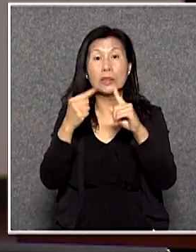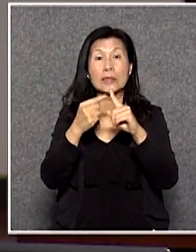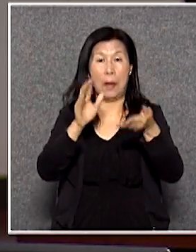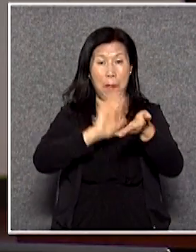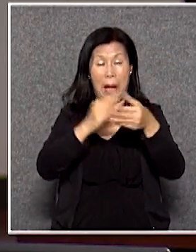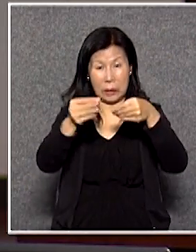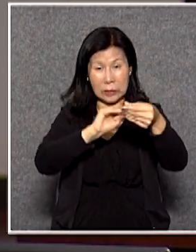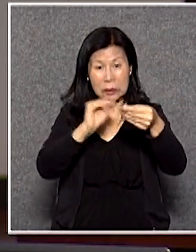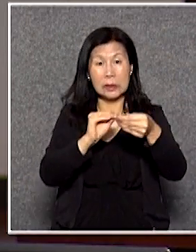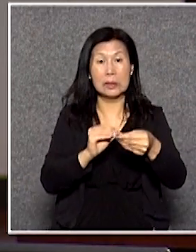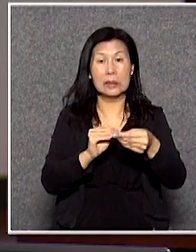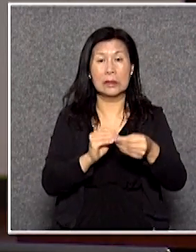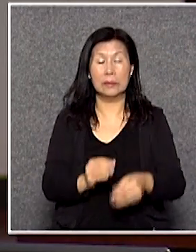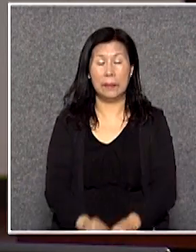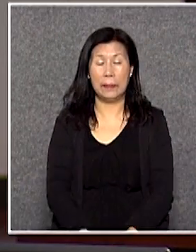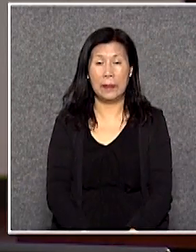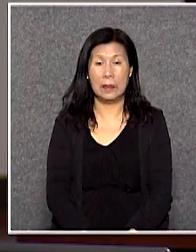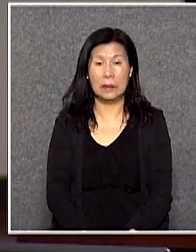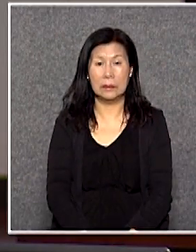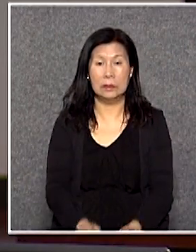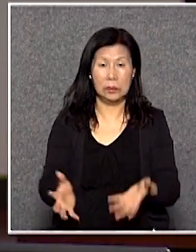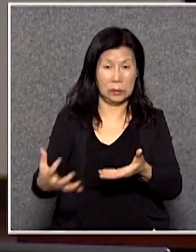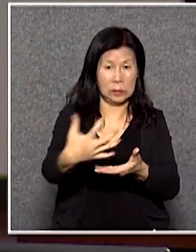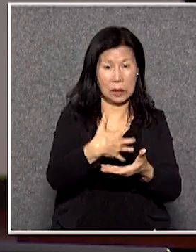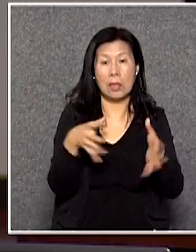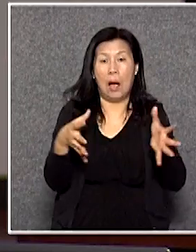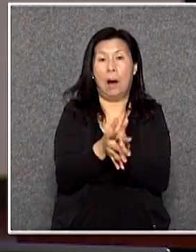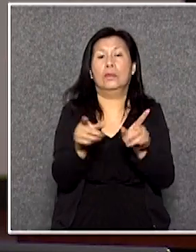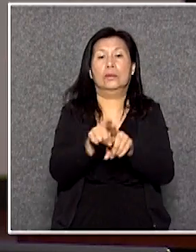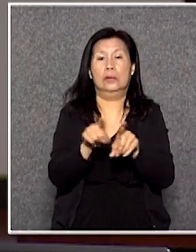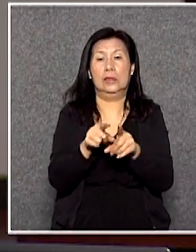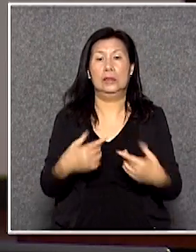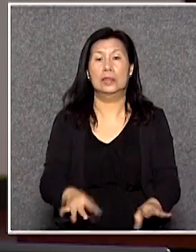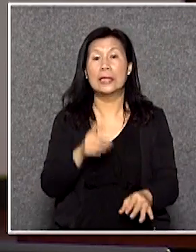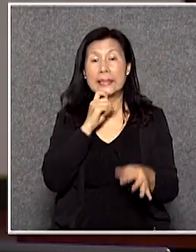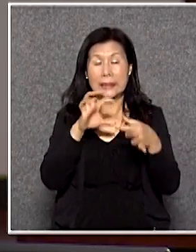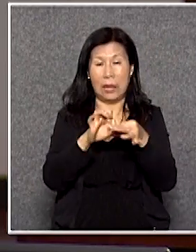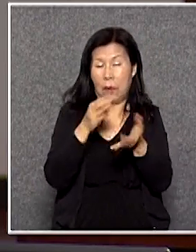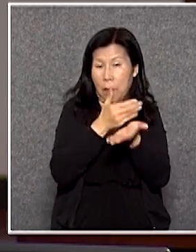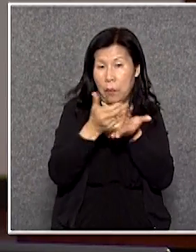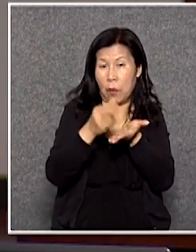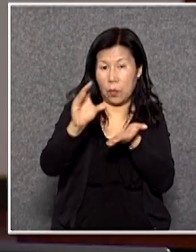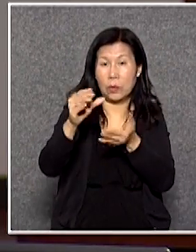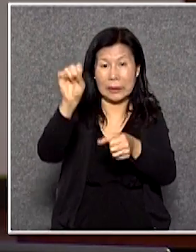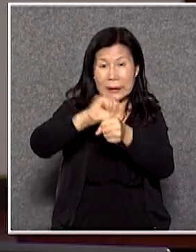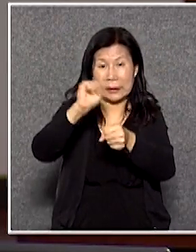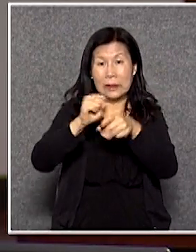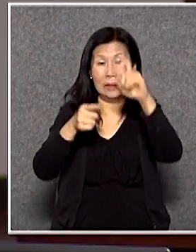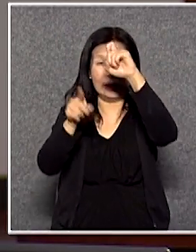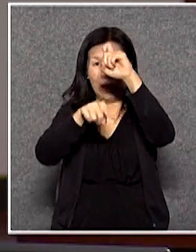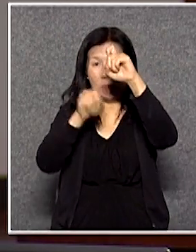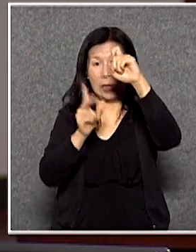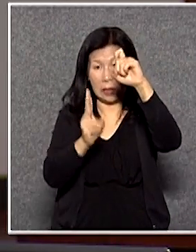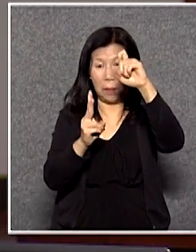即是計算在內以至有關的撥款就增加了九千二百萬